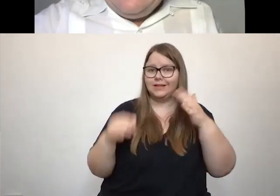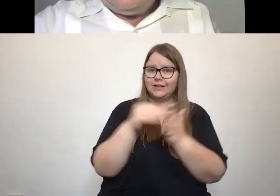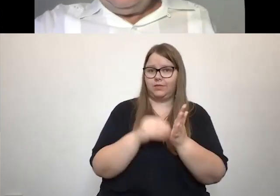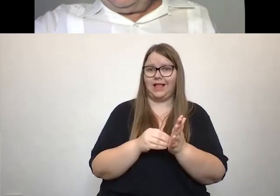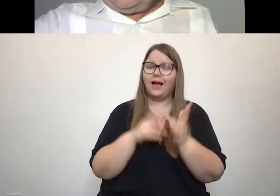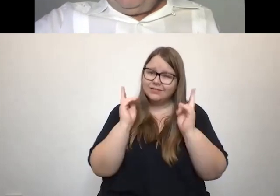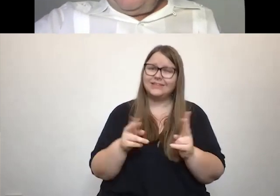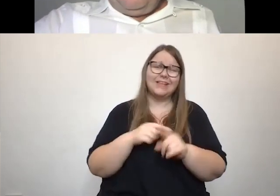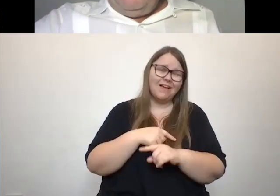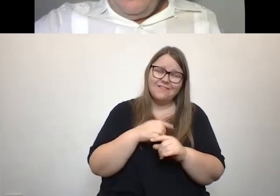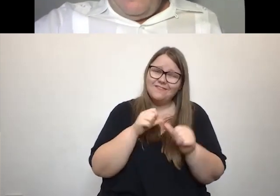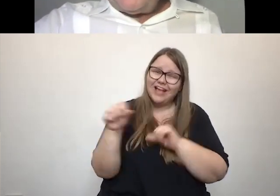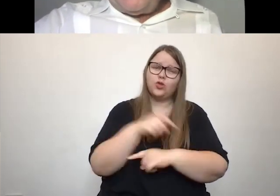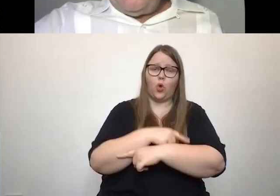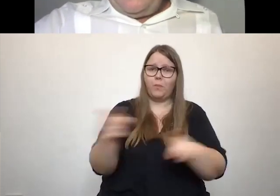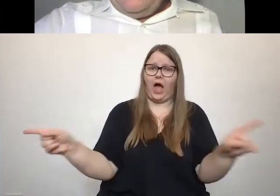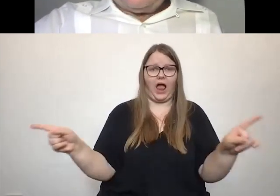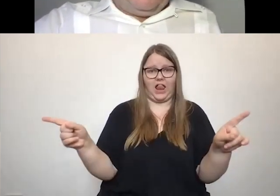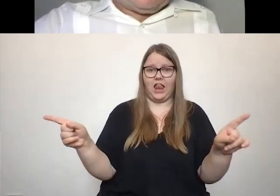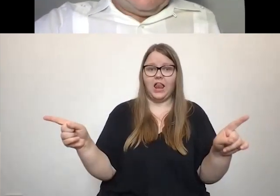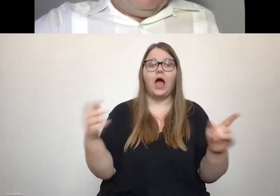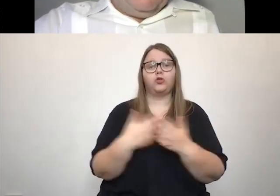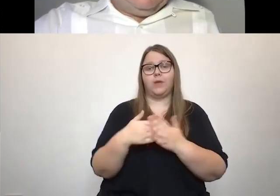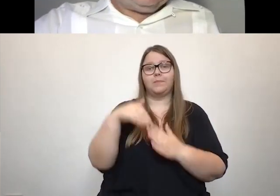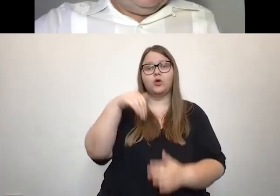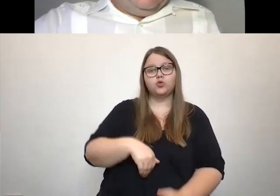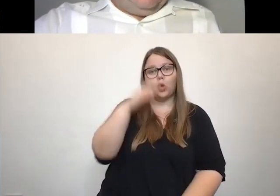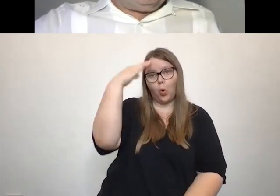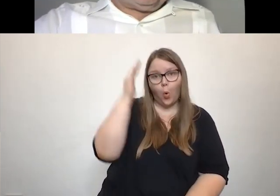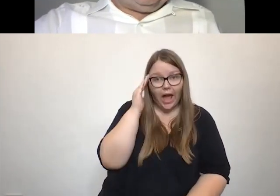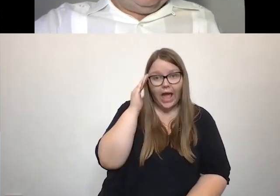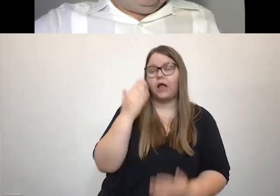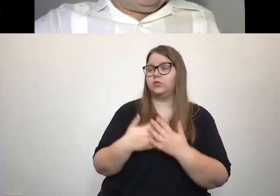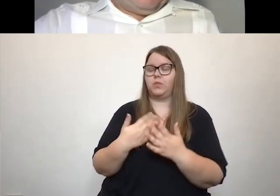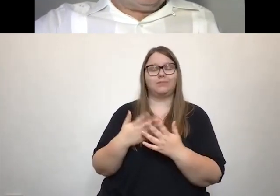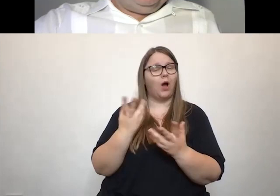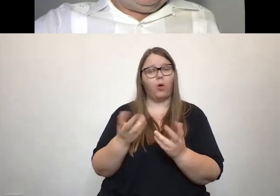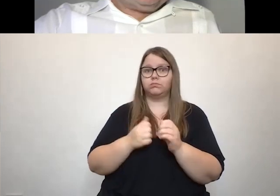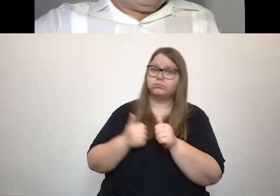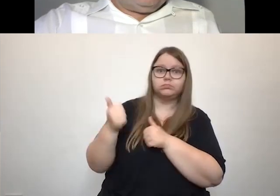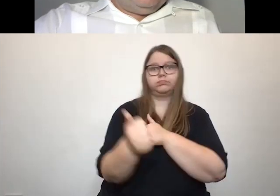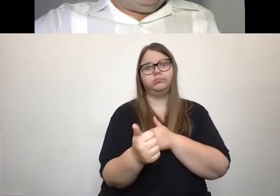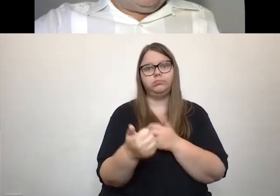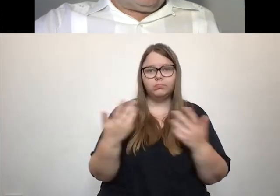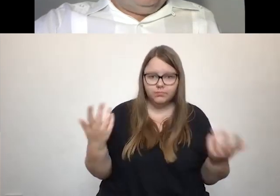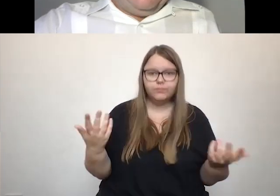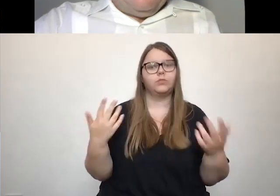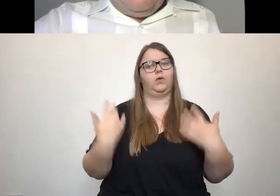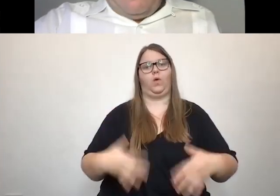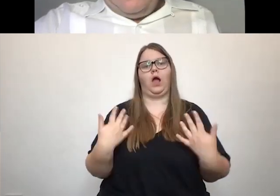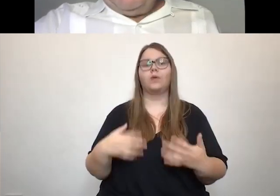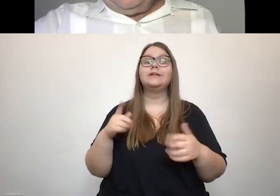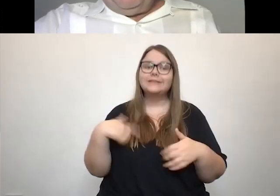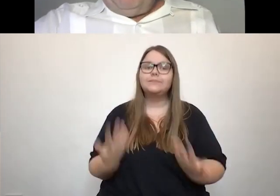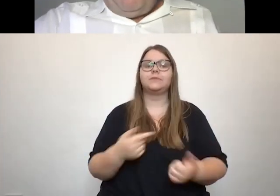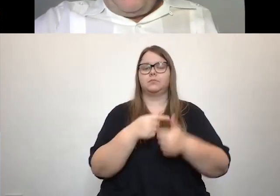einfach flächendeckend. Ja, das ist einfach so. Auch Südkorea ist auch extrem weit. Also sprich, da haben wir natürlich jetzt so Länder,